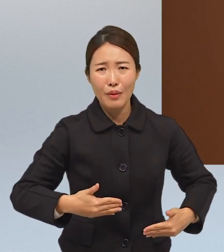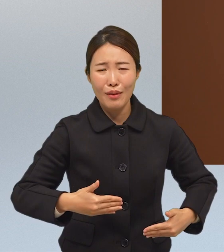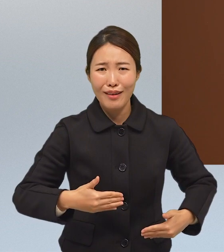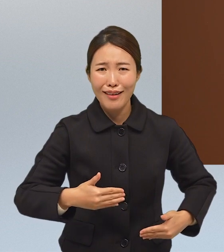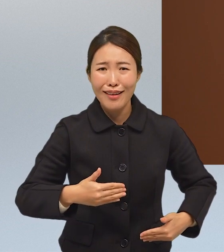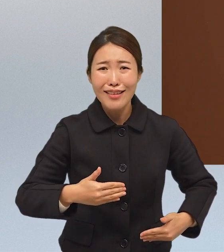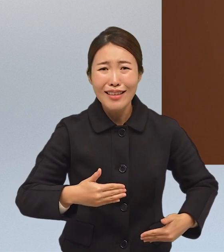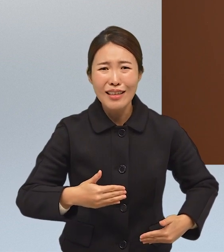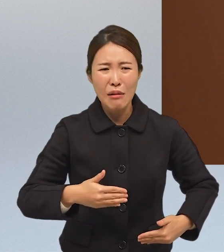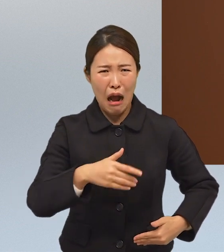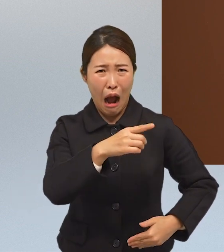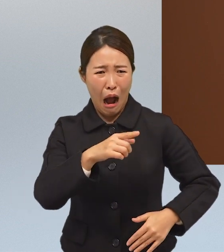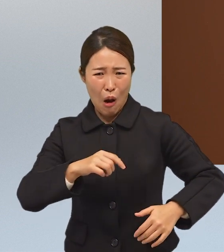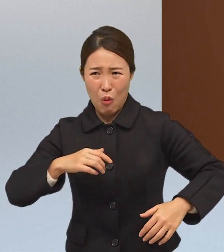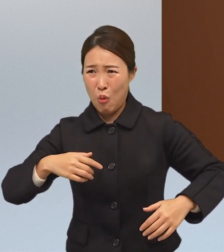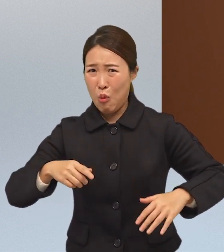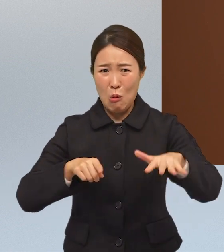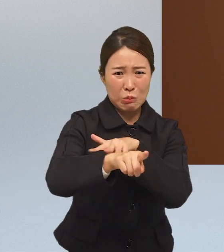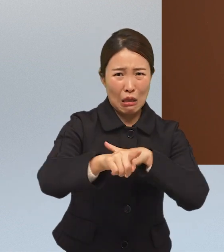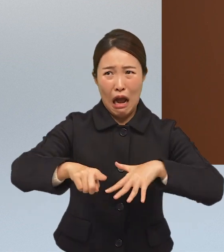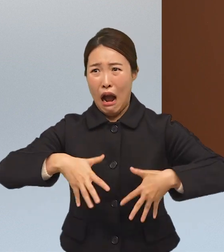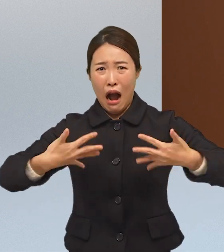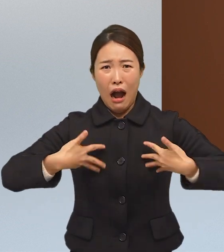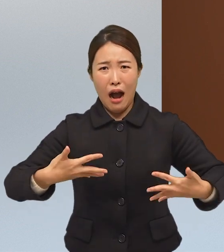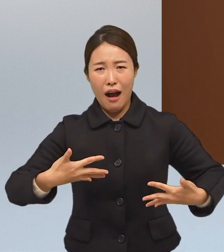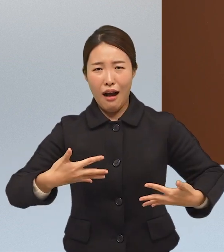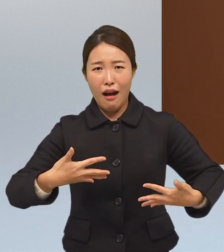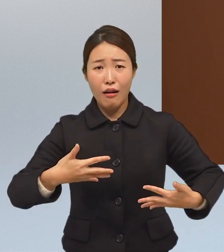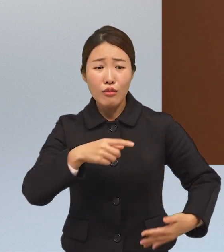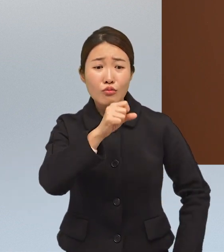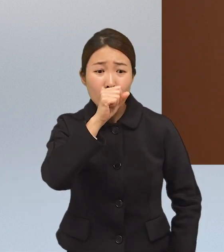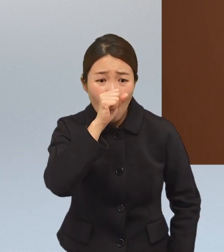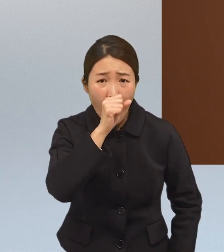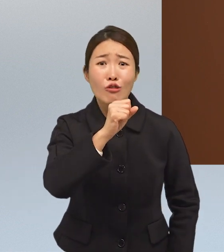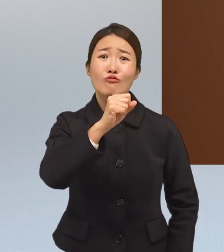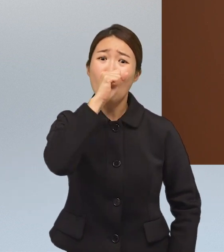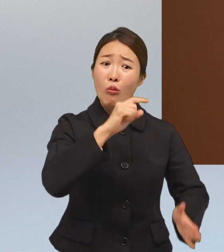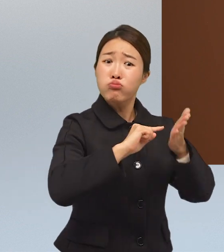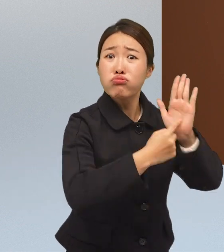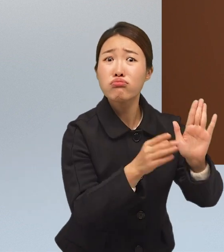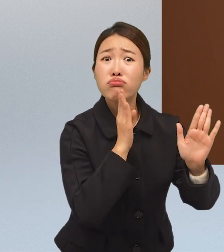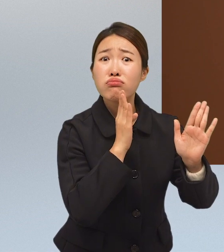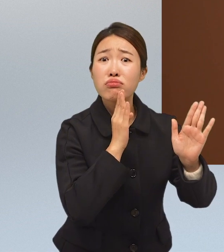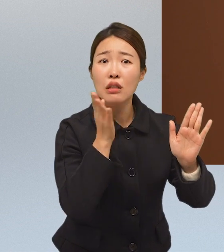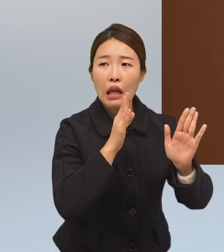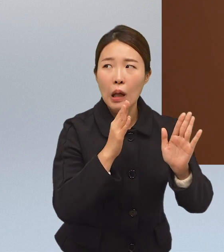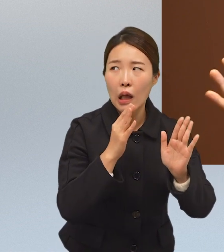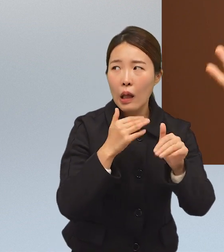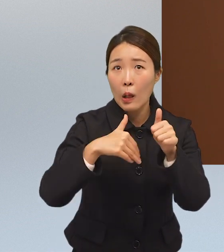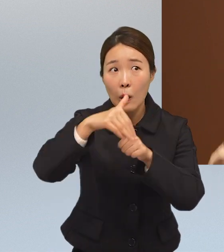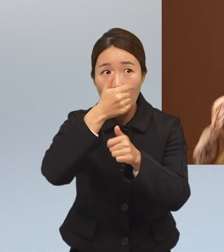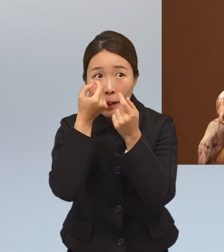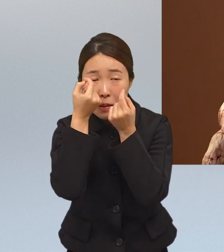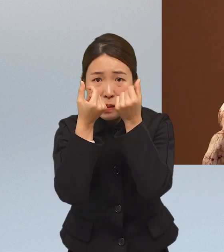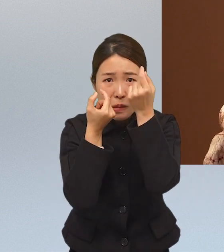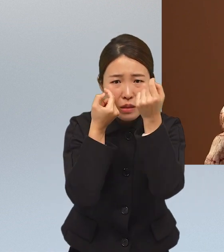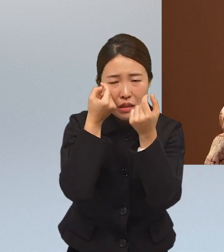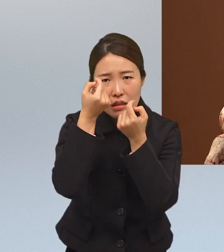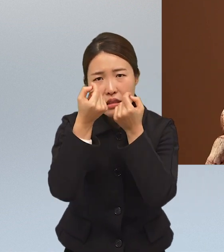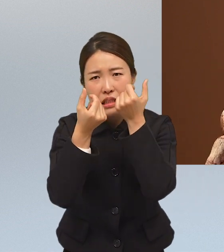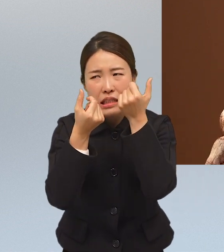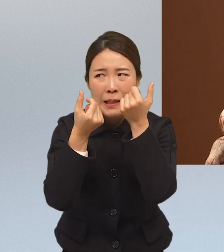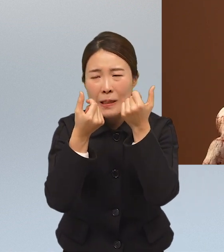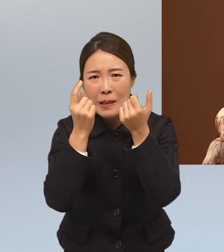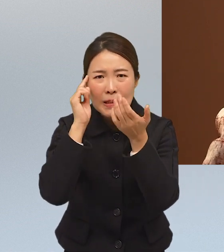이런 게 있잖아요 나댄다 이런 얘기가 있잖아요 좋은 걸 좋다고 표현하는 것에서도 남의 눈치를 보는 게